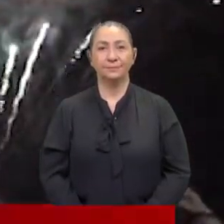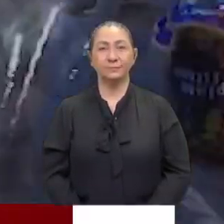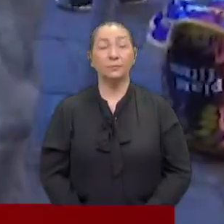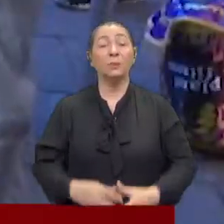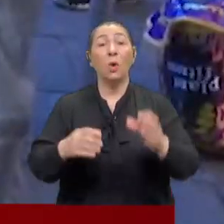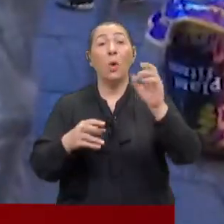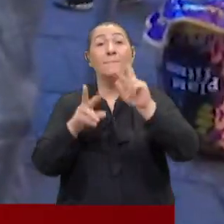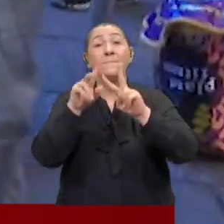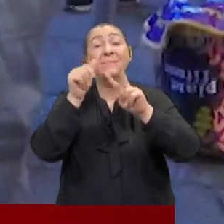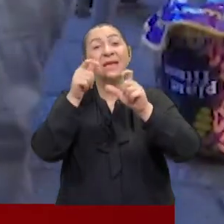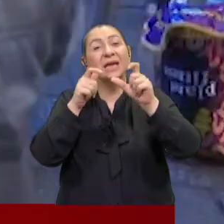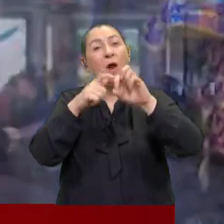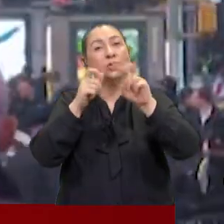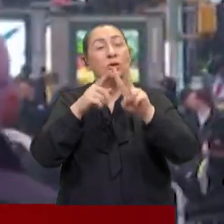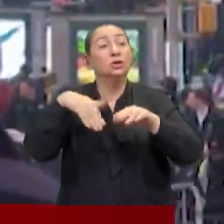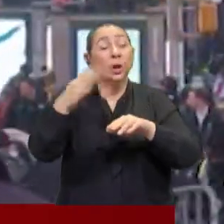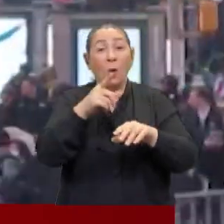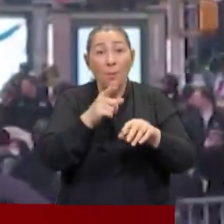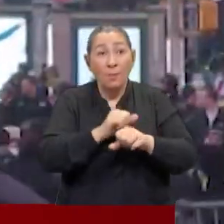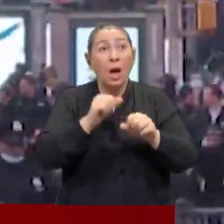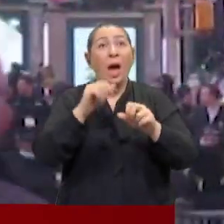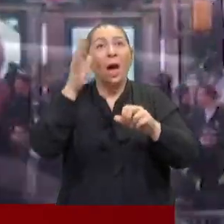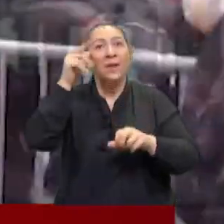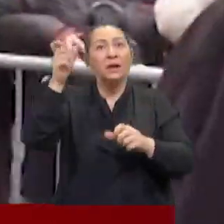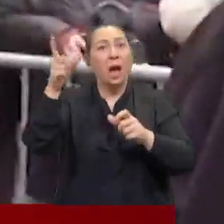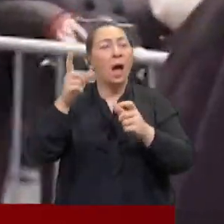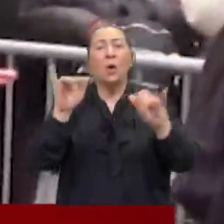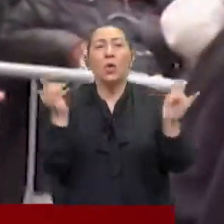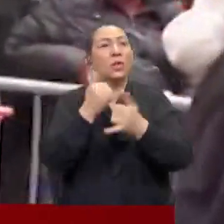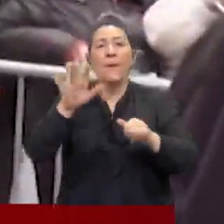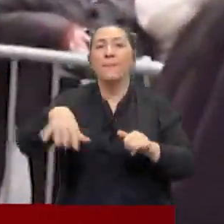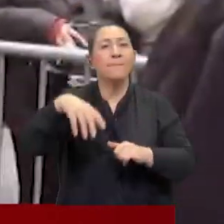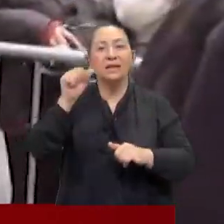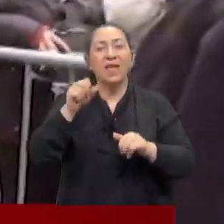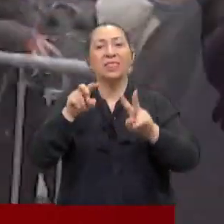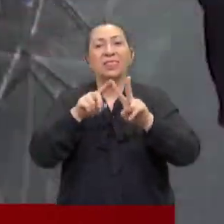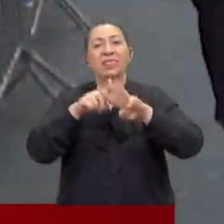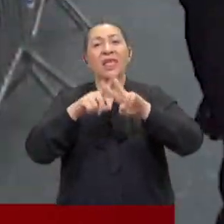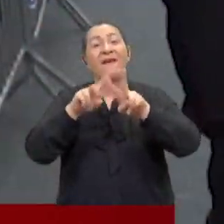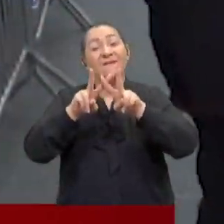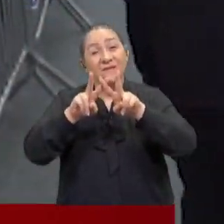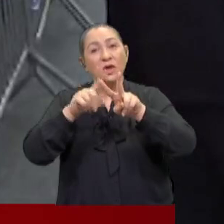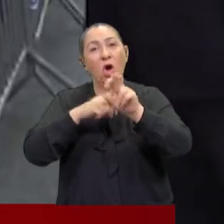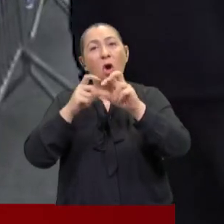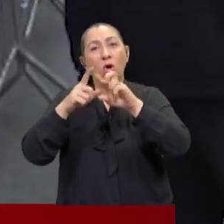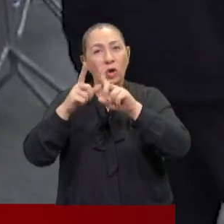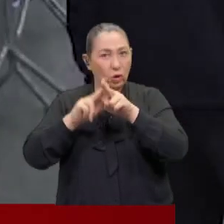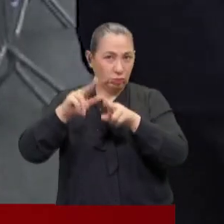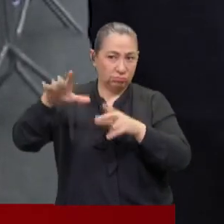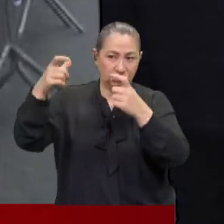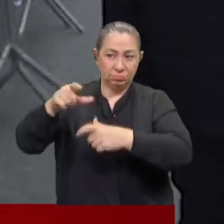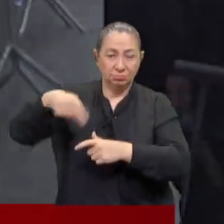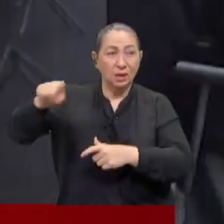Omikron sonrası vaka patlamasının yaşandığı ABD'nin kutlamalarının merkezi New York'un ünlü Times meydanıydı.